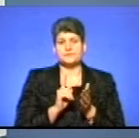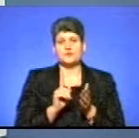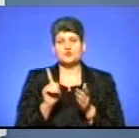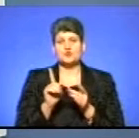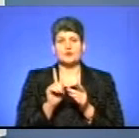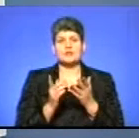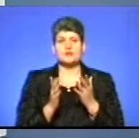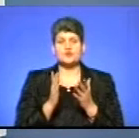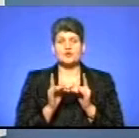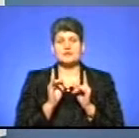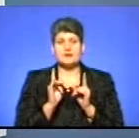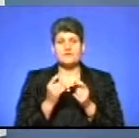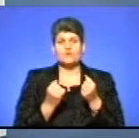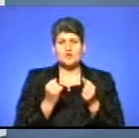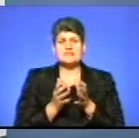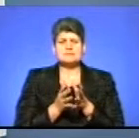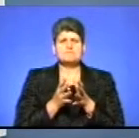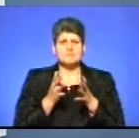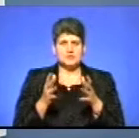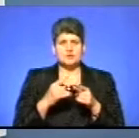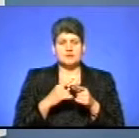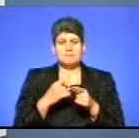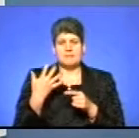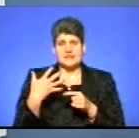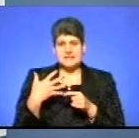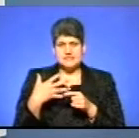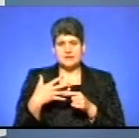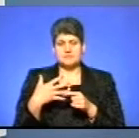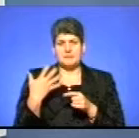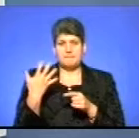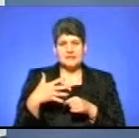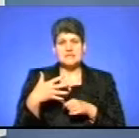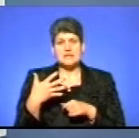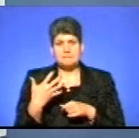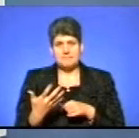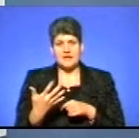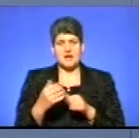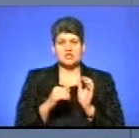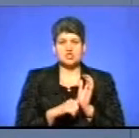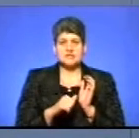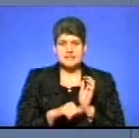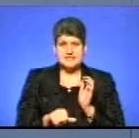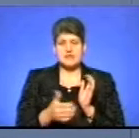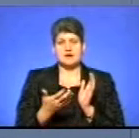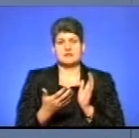що якщо навіть водій перевищує швидкість більше 50, тобто це 55-60,